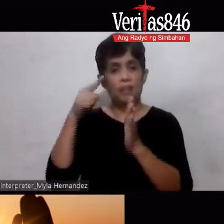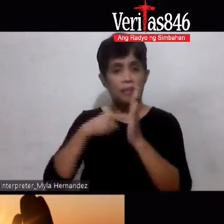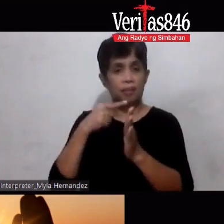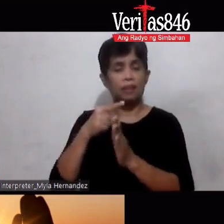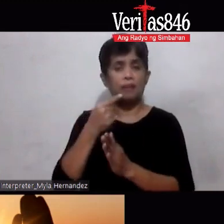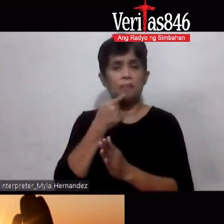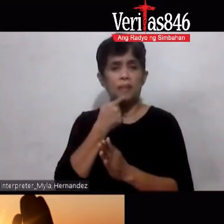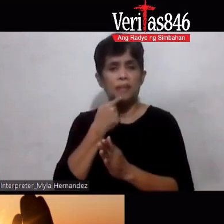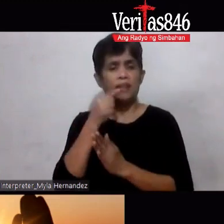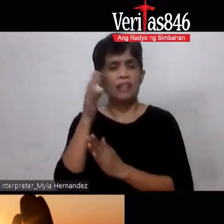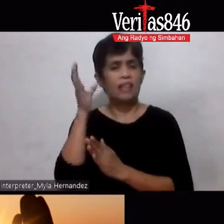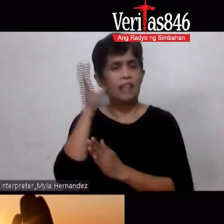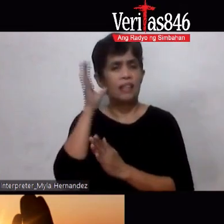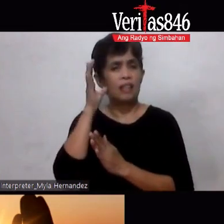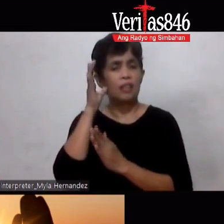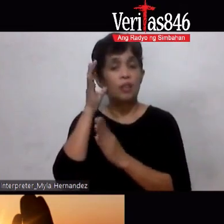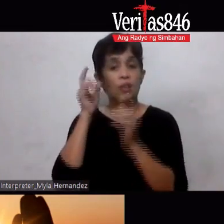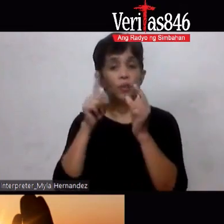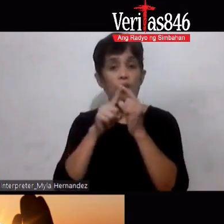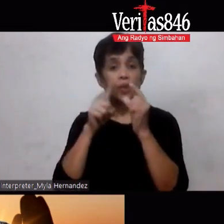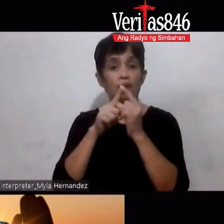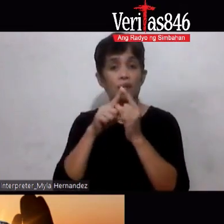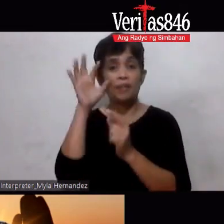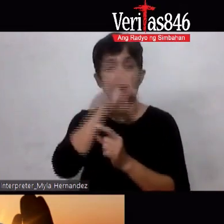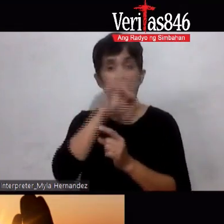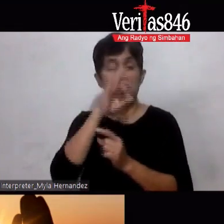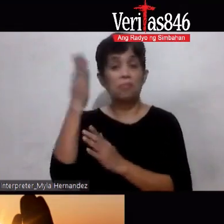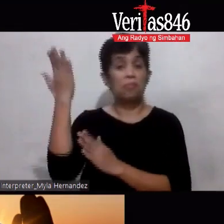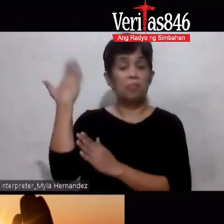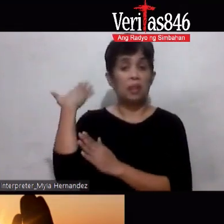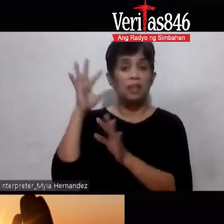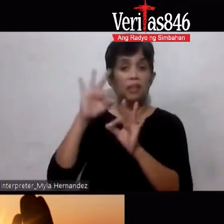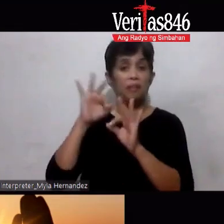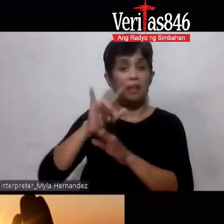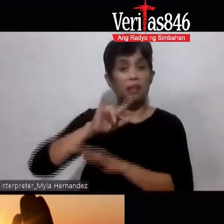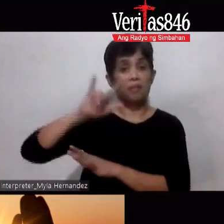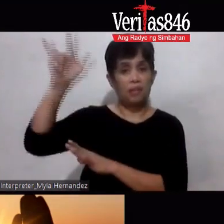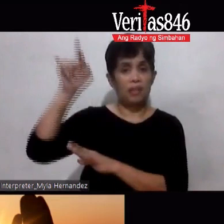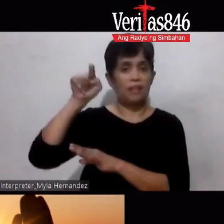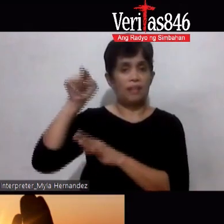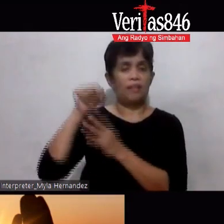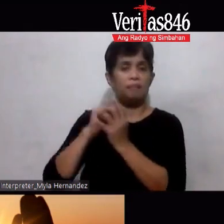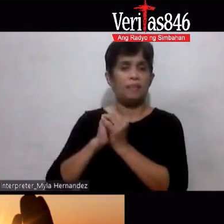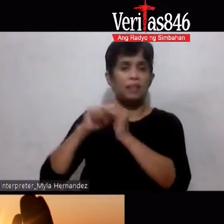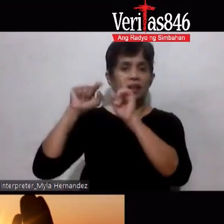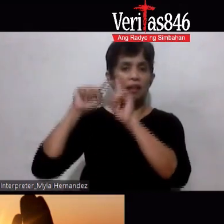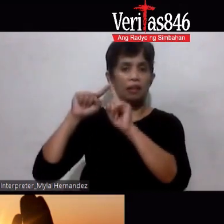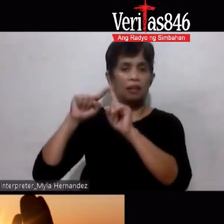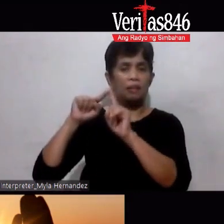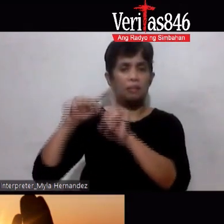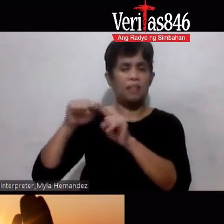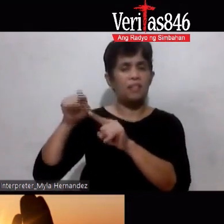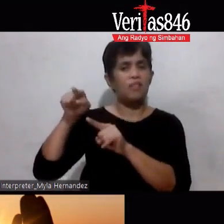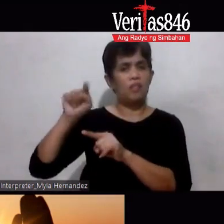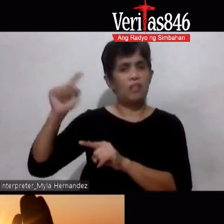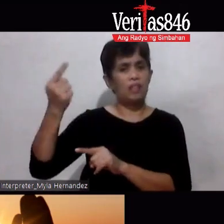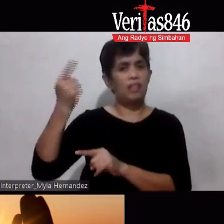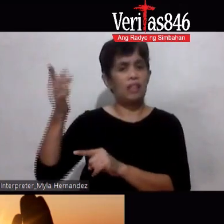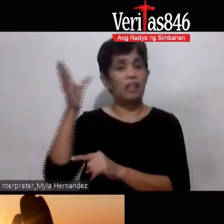Salitang Pilipino Kasi kung nasa ibang bansa ka Depende saan ka Yun lang Naririnig mo So